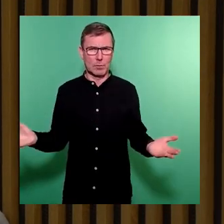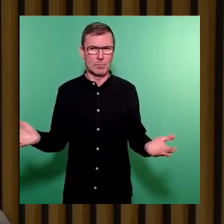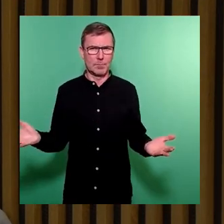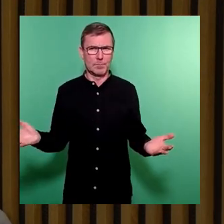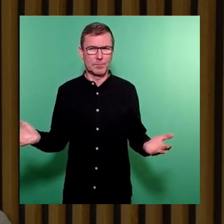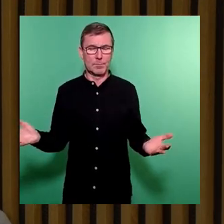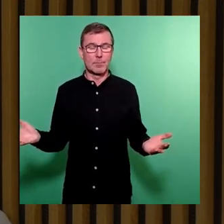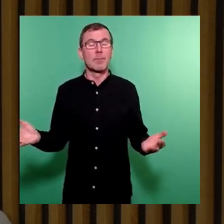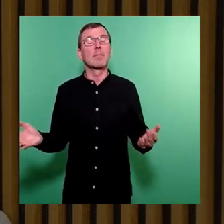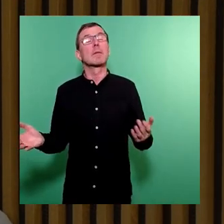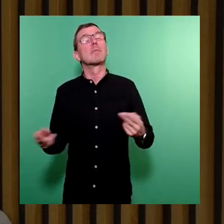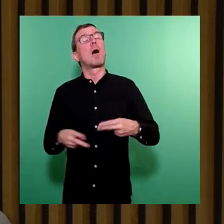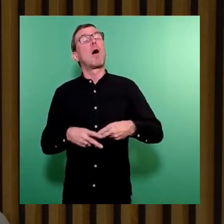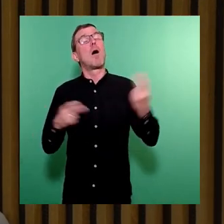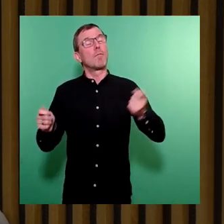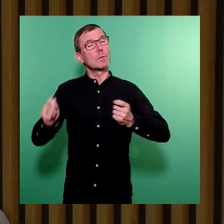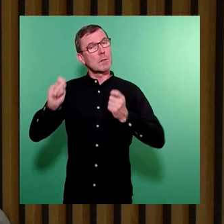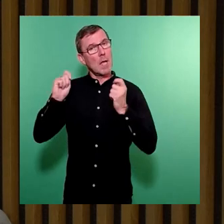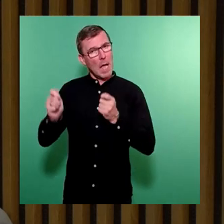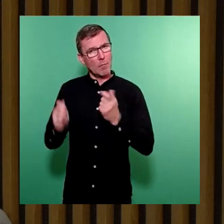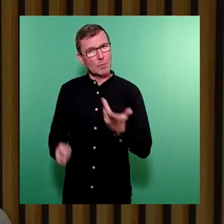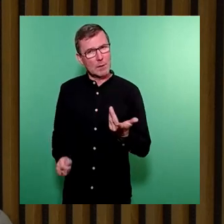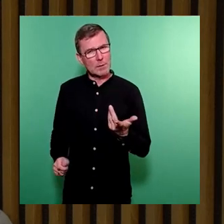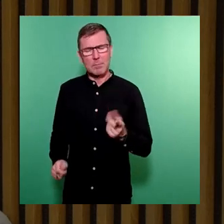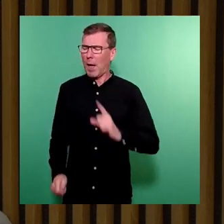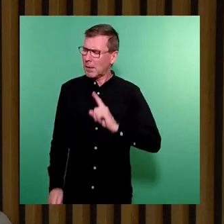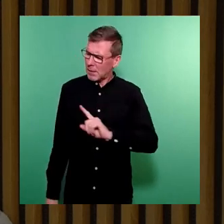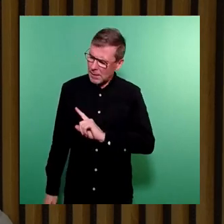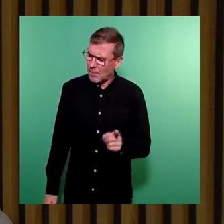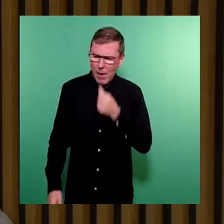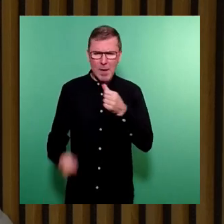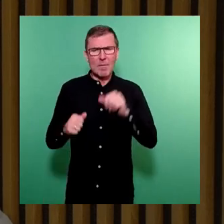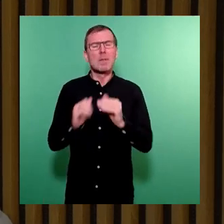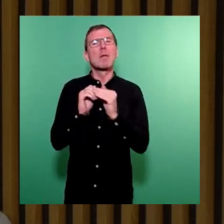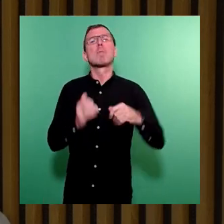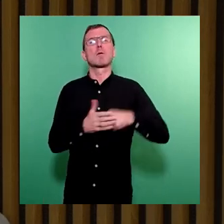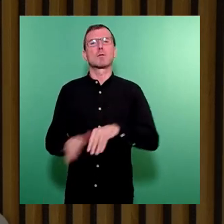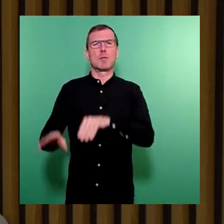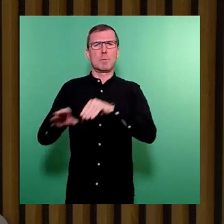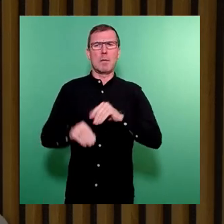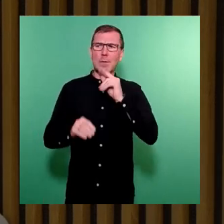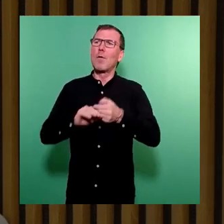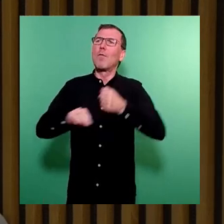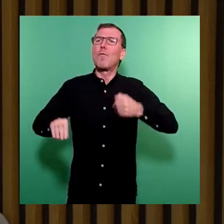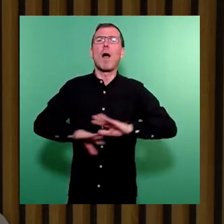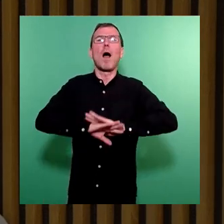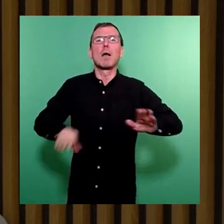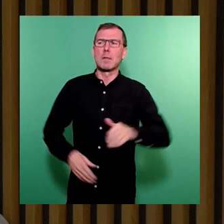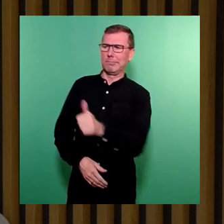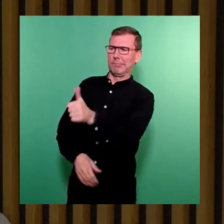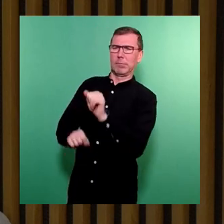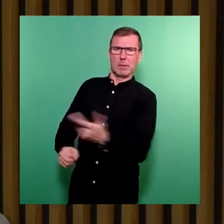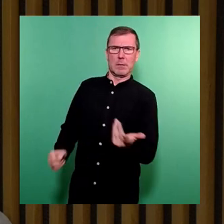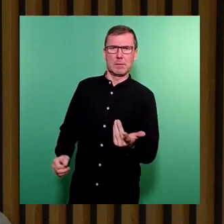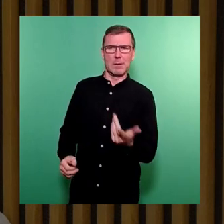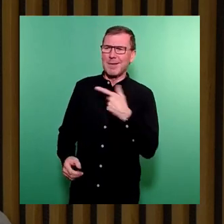Grundsätzlich besteht bei öffentlichen Aufträgen nur eine Verpflichtung, Mehrkosten zu übernehmen, wenn diese nicht vorhersehbar sind, wenn sie nicht abweisbar